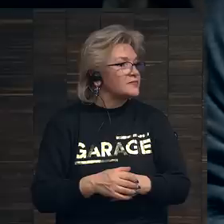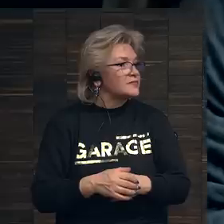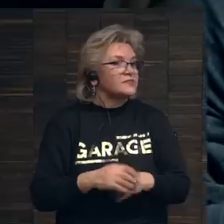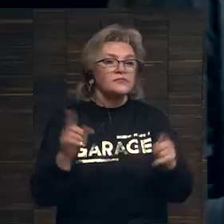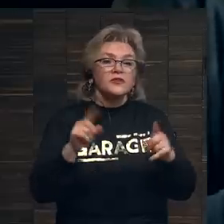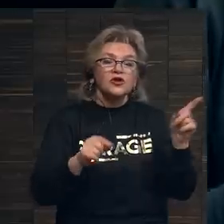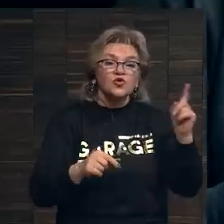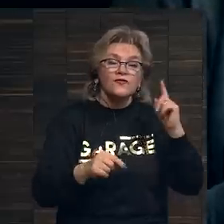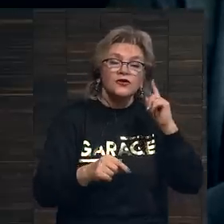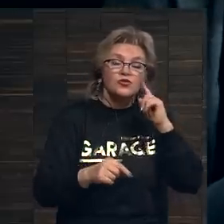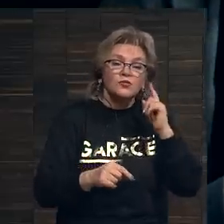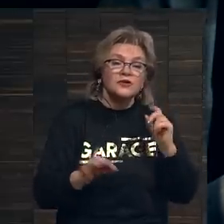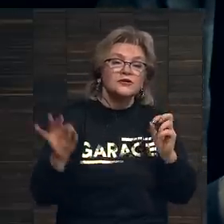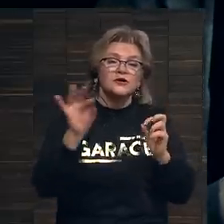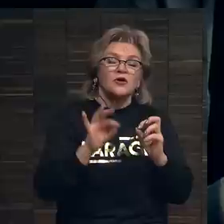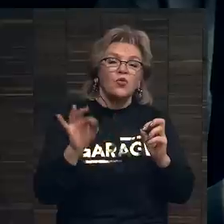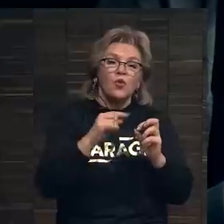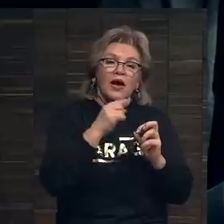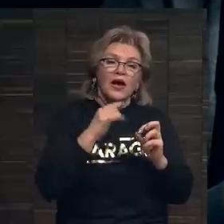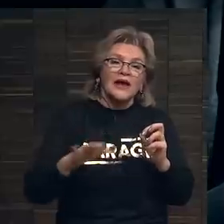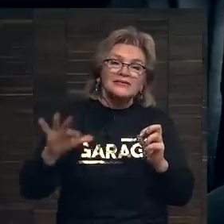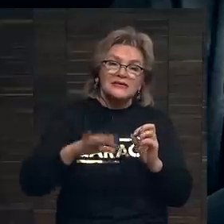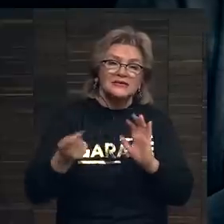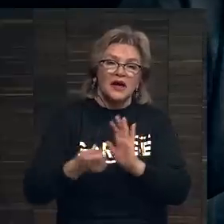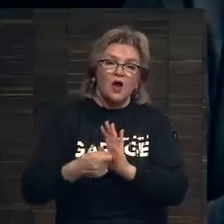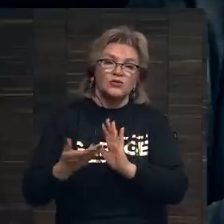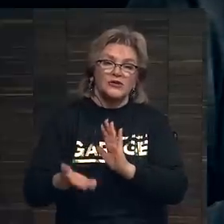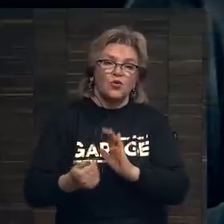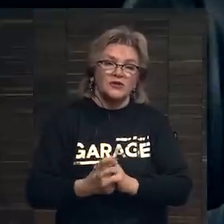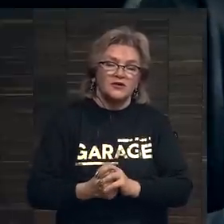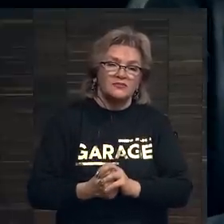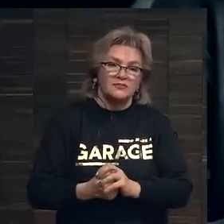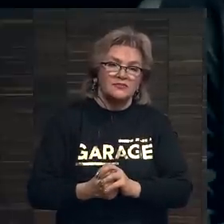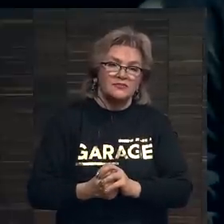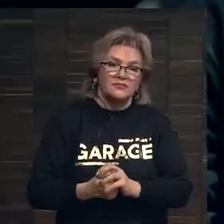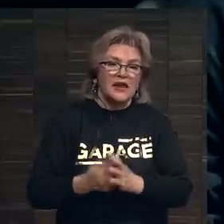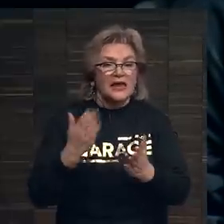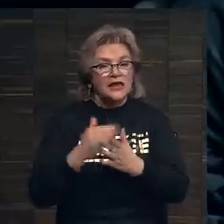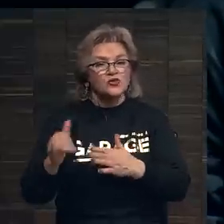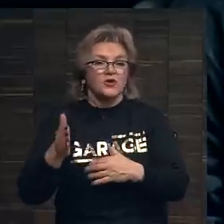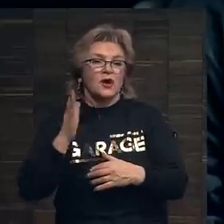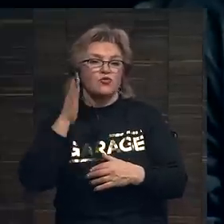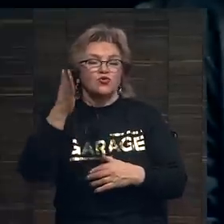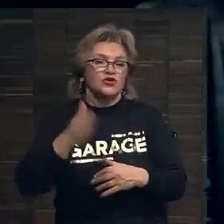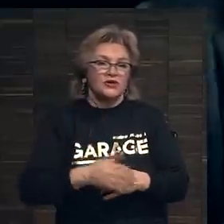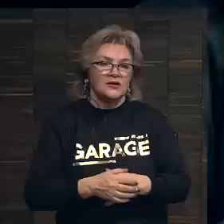Что вы думаете о российских аукционах? Есть у них будущее?